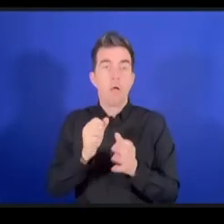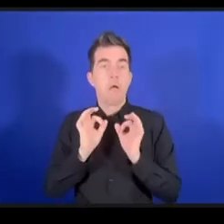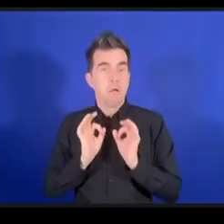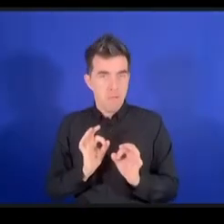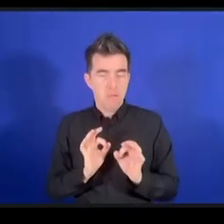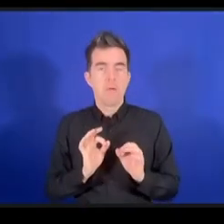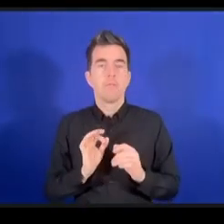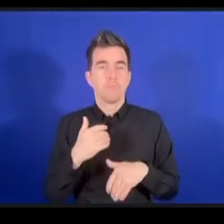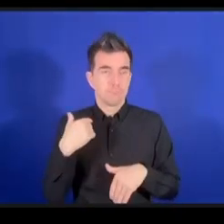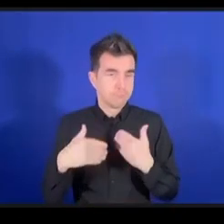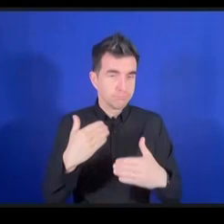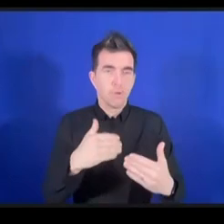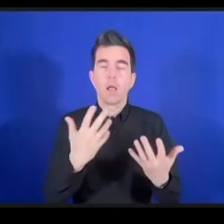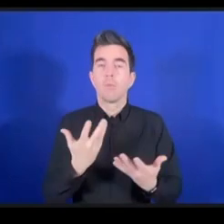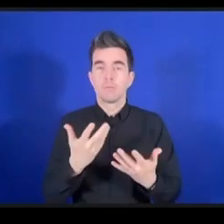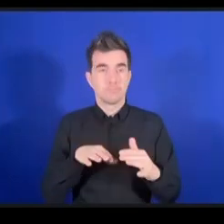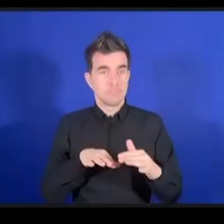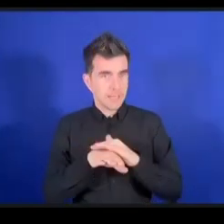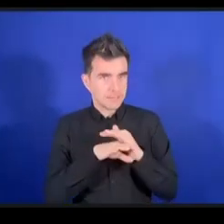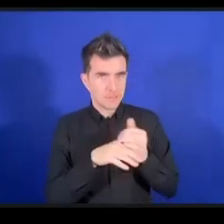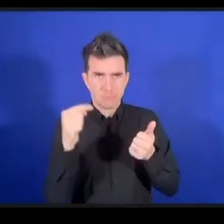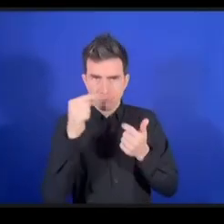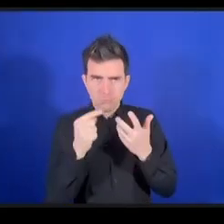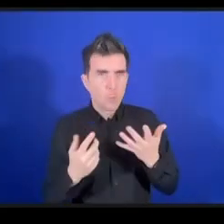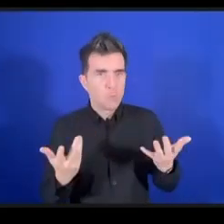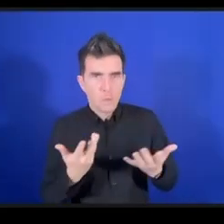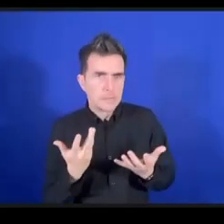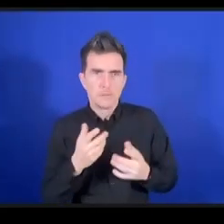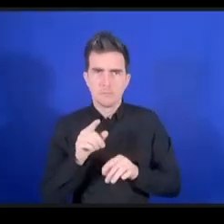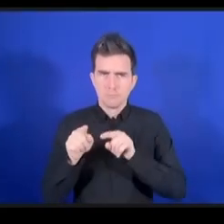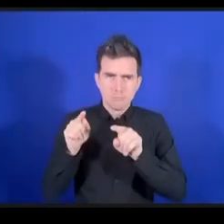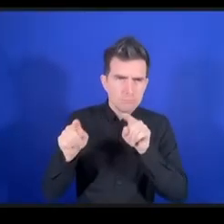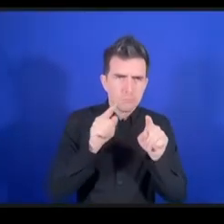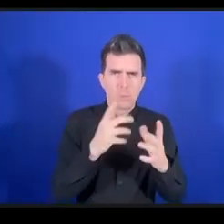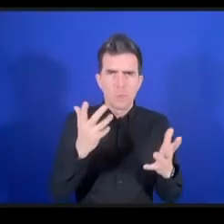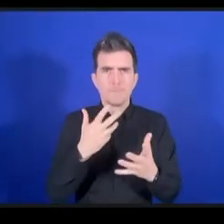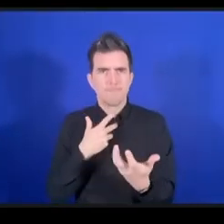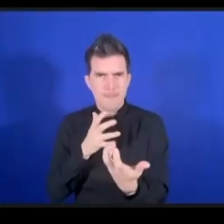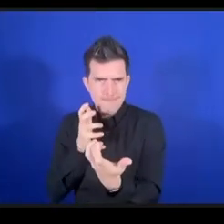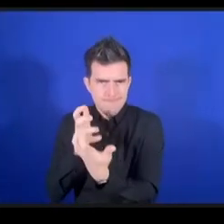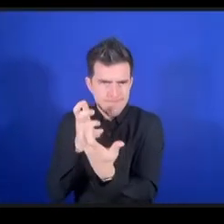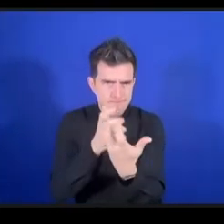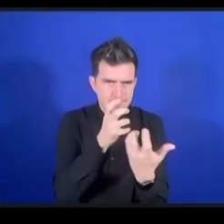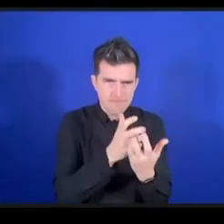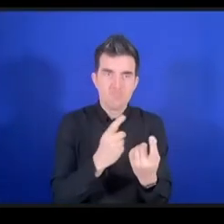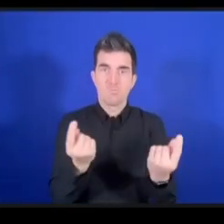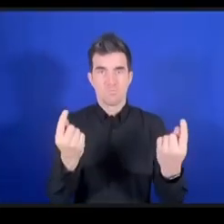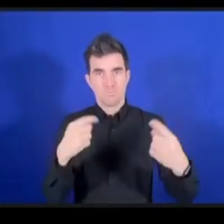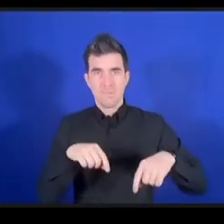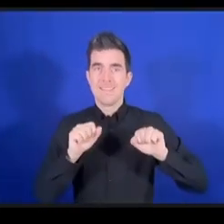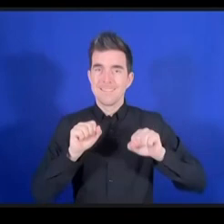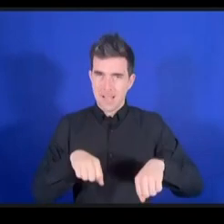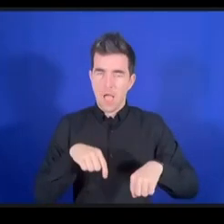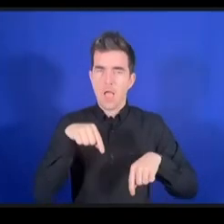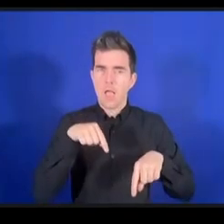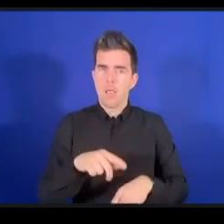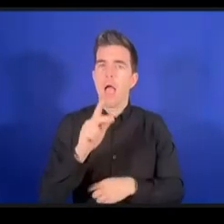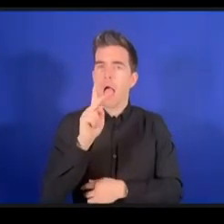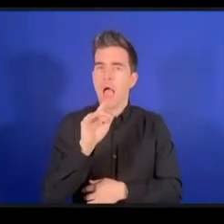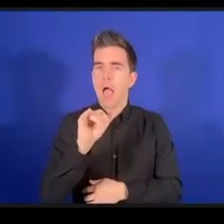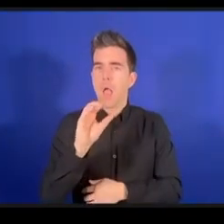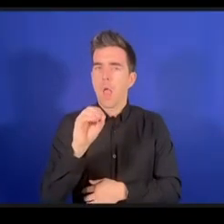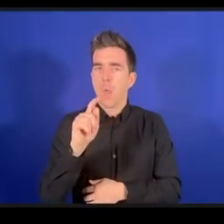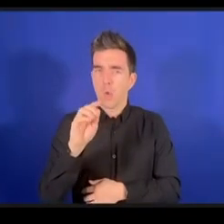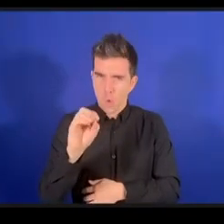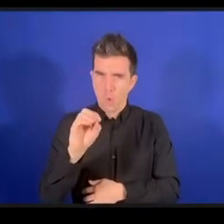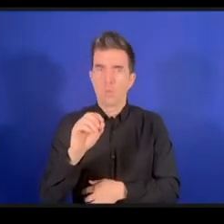الحضور إلى كيوتو ودفع مصاريف السفري والإقامة والمشاركة